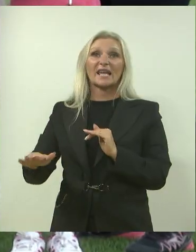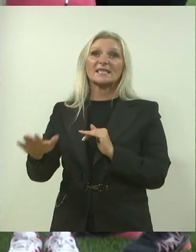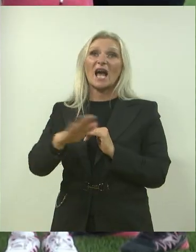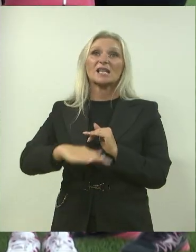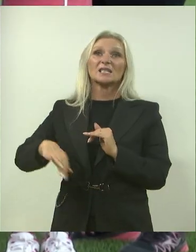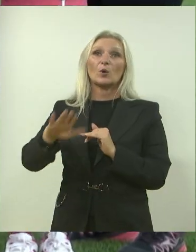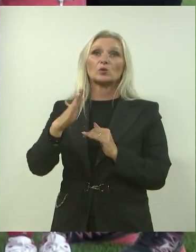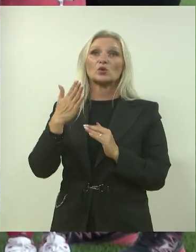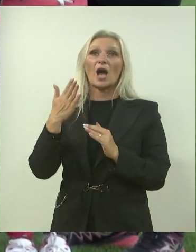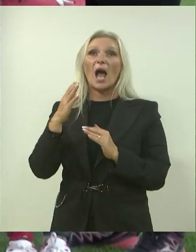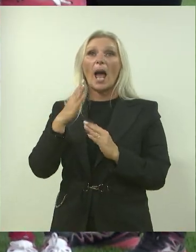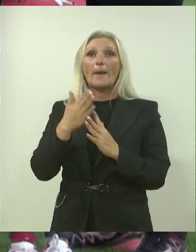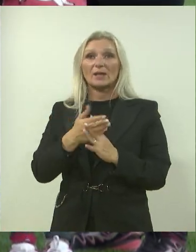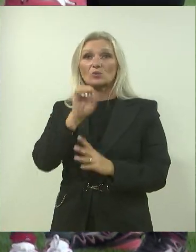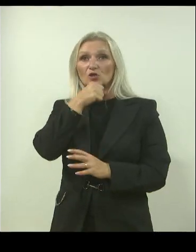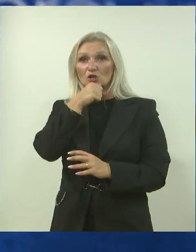županije.